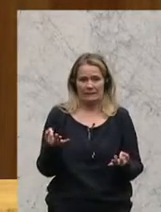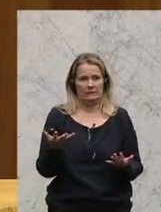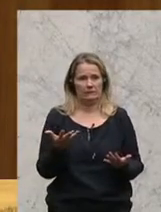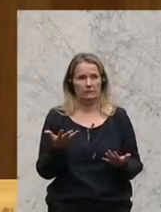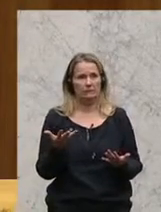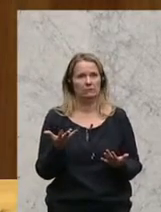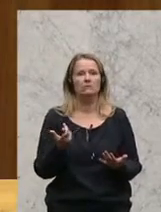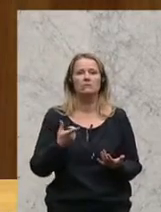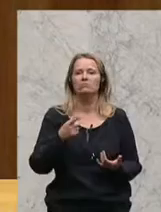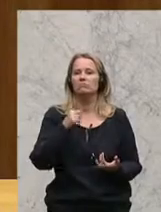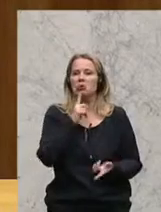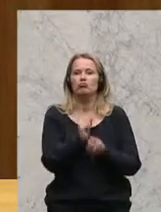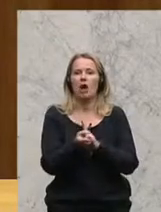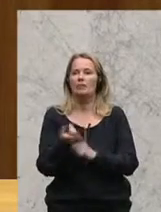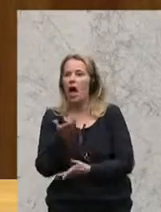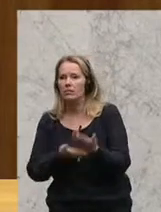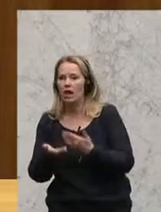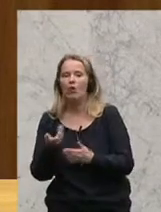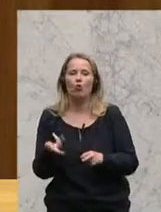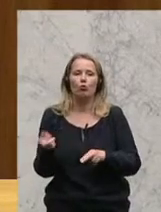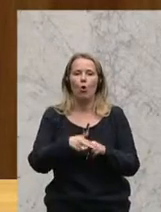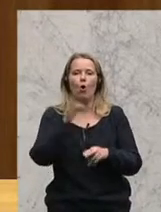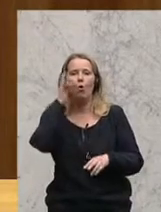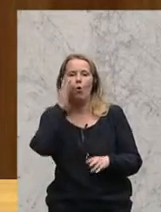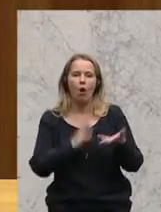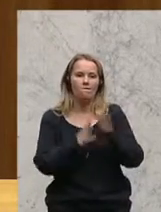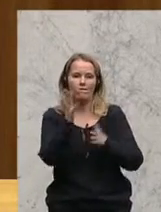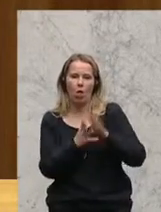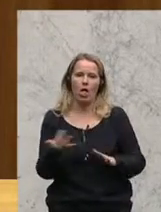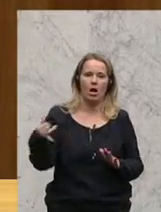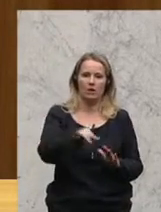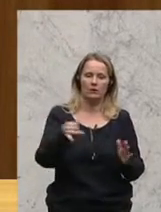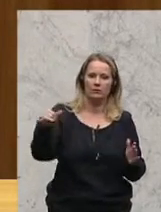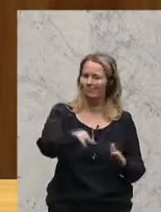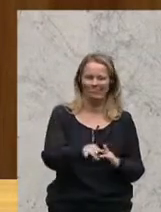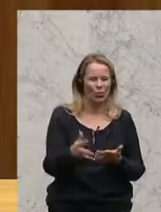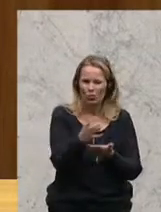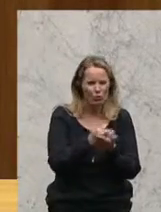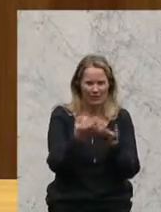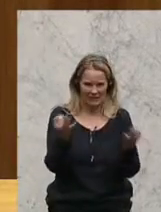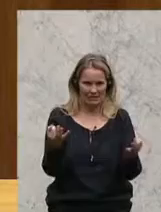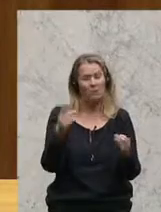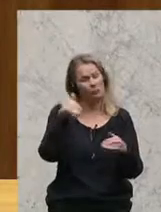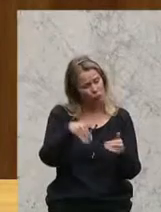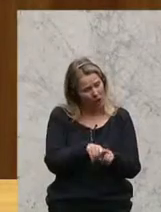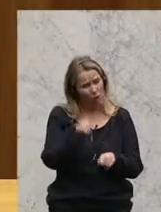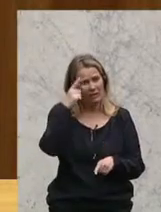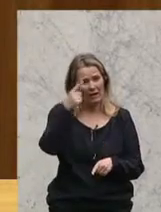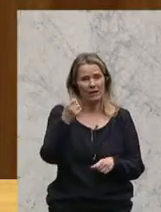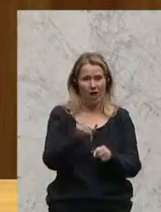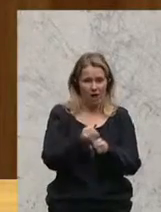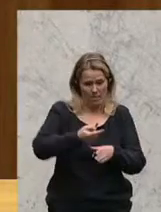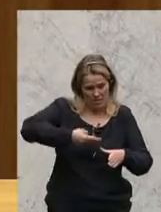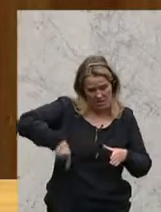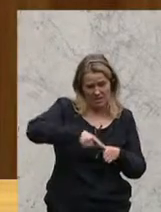anstatt zu handeln versuchen, Öl ins Feuer zu gießen. Das bringt nichts. Wir müssen aber schon bedenken, dass es einerseits Arbeit nach innen braucht,